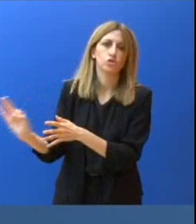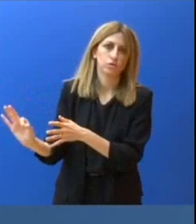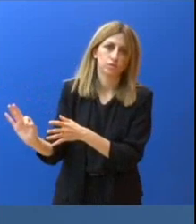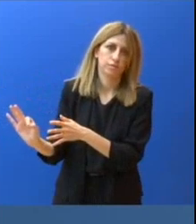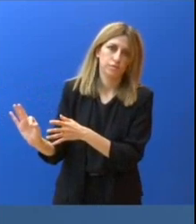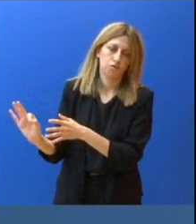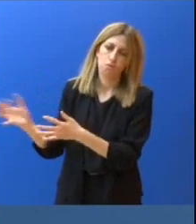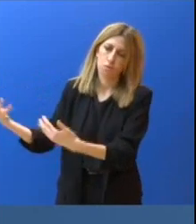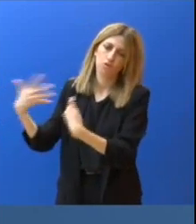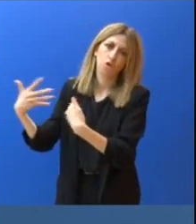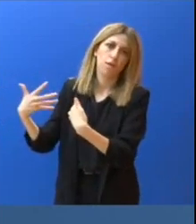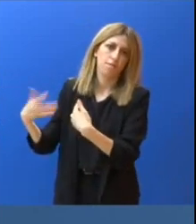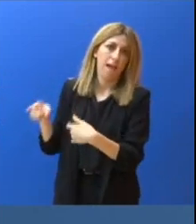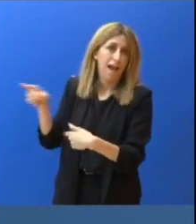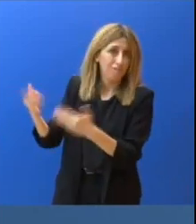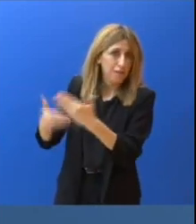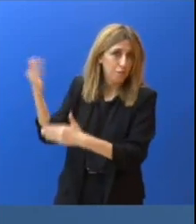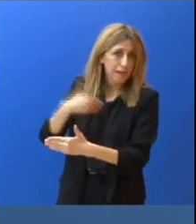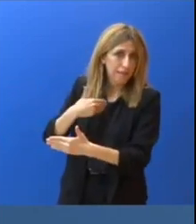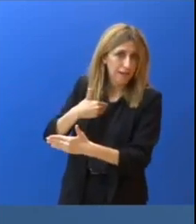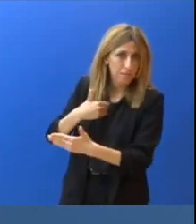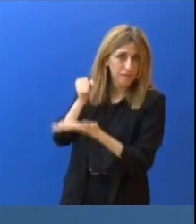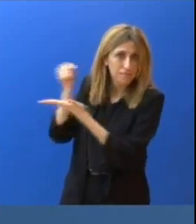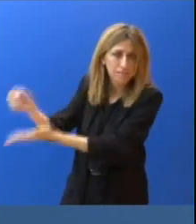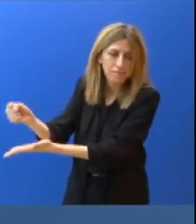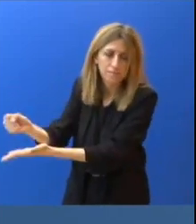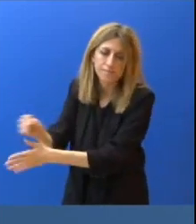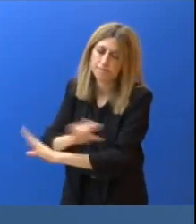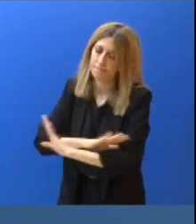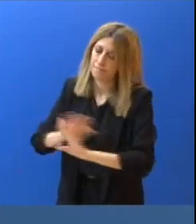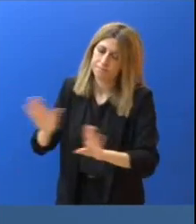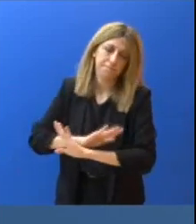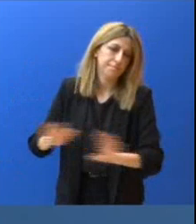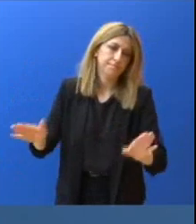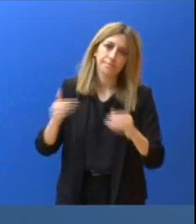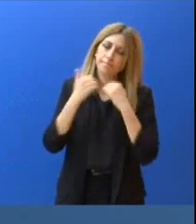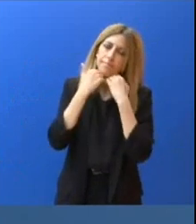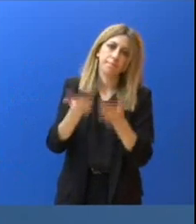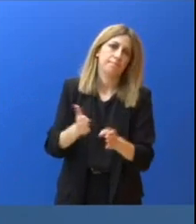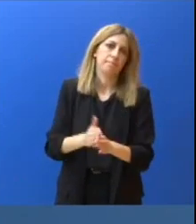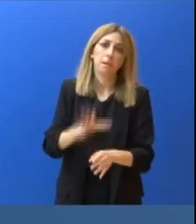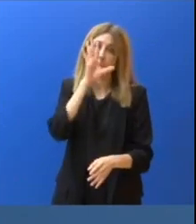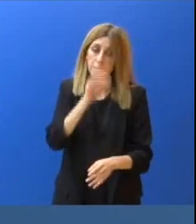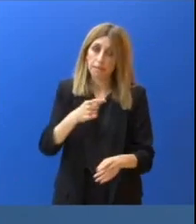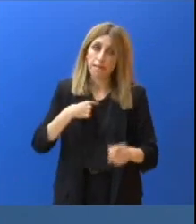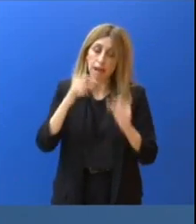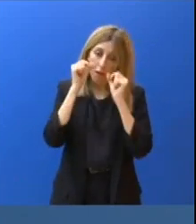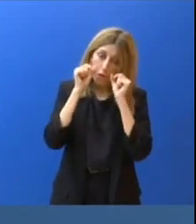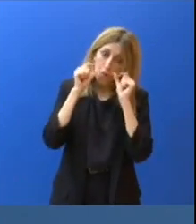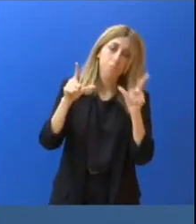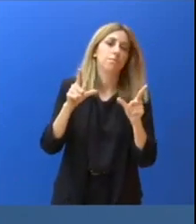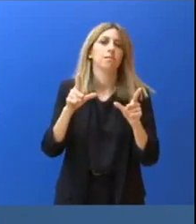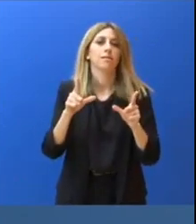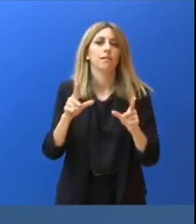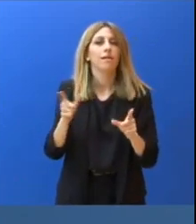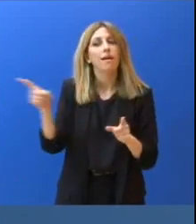ασφαλείς» τότε δεν μπορεί αυτό το μέσο να συμμετέχει σε αυτή την καμπάνια και προκαλεί κατάπληξη το πώς ζητάει εκ των ειστέρων για κάποια θέματα που δεν θεωρούσε απειλή